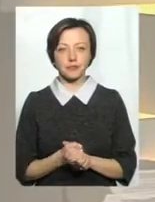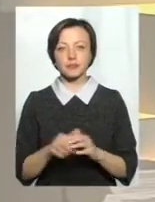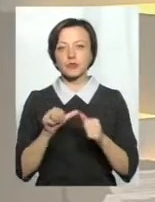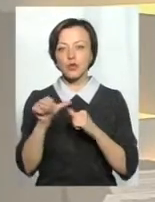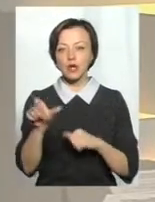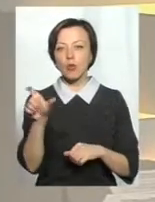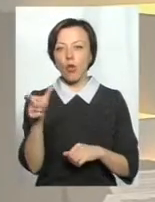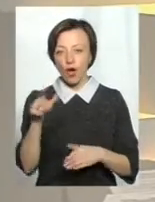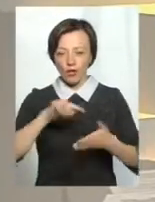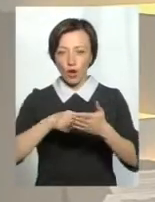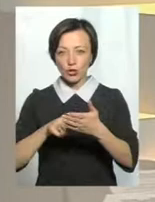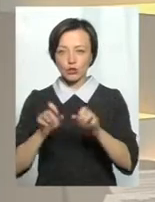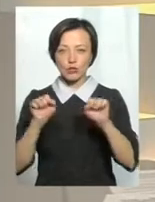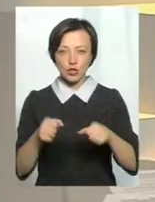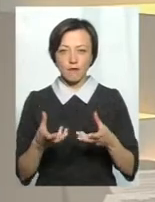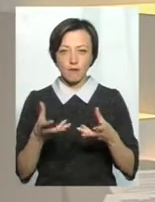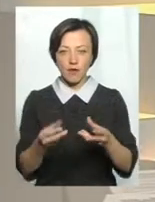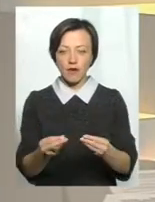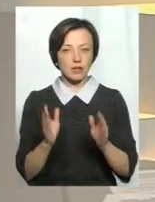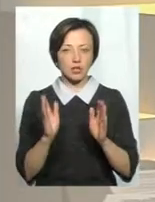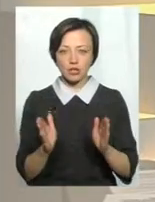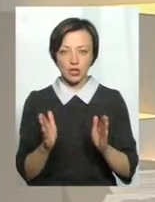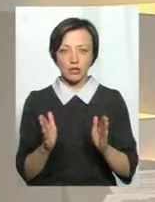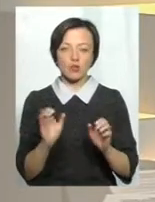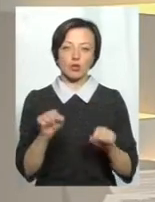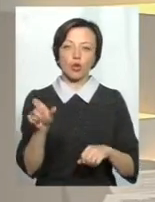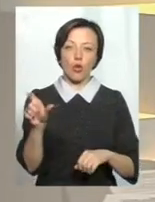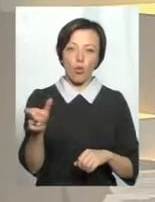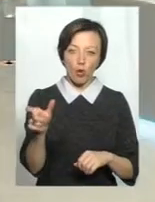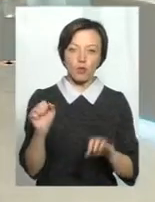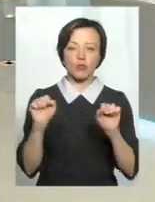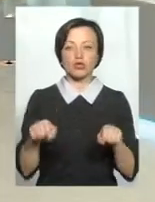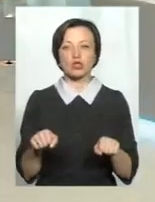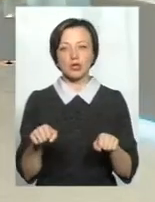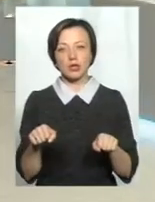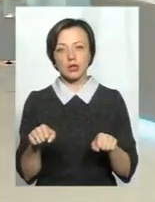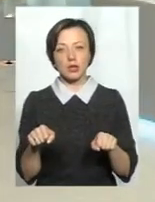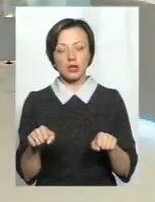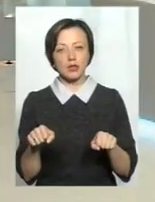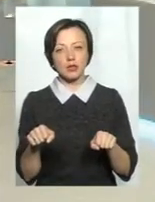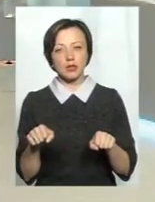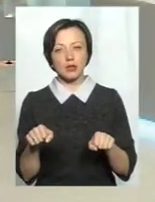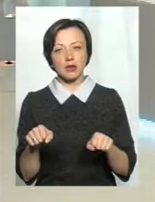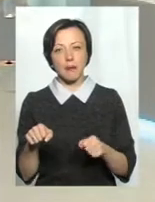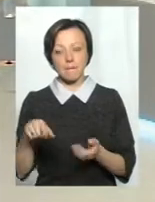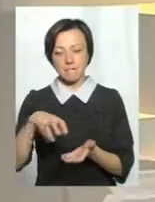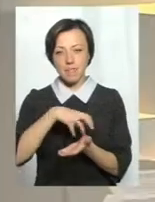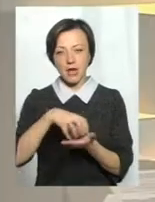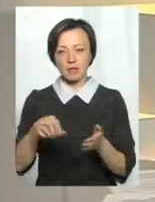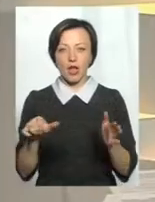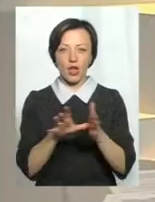на ті активні точки можна діяти не лише, можна і голками діяти, можна діяти магнітним чи